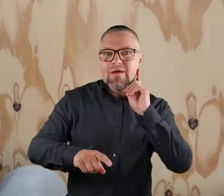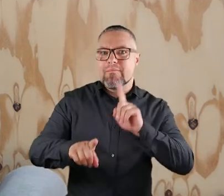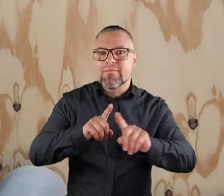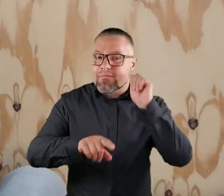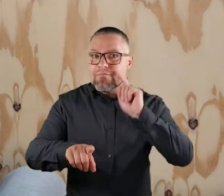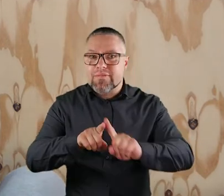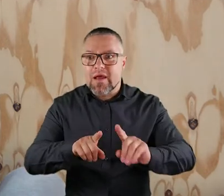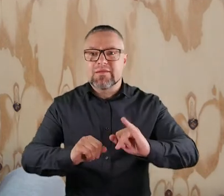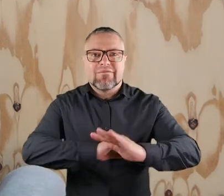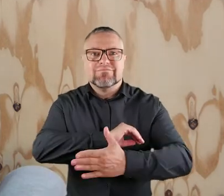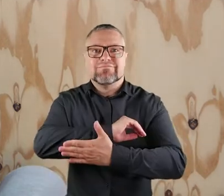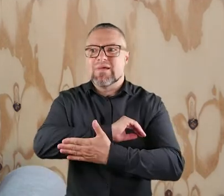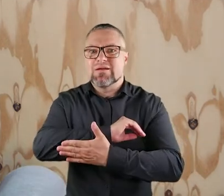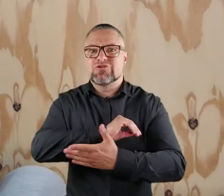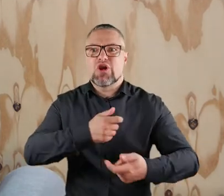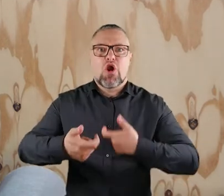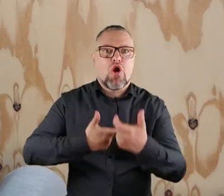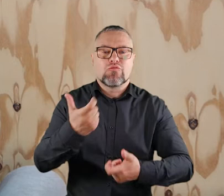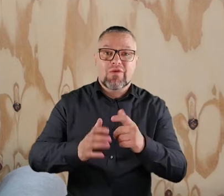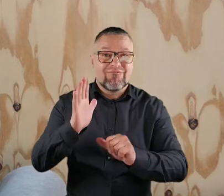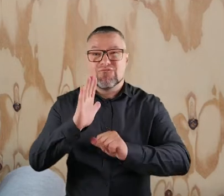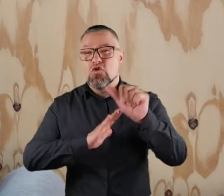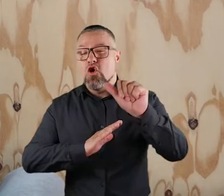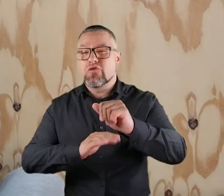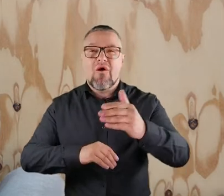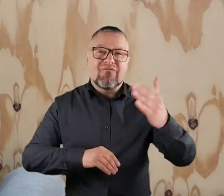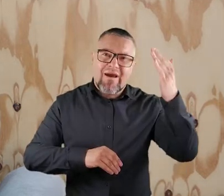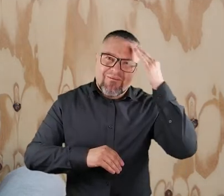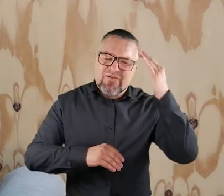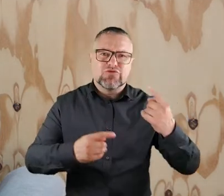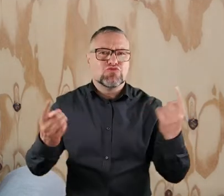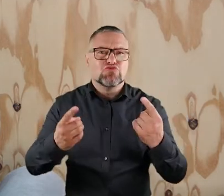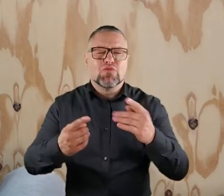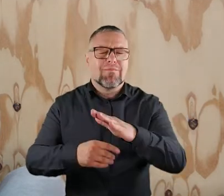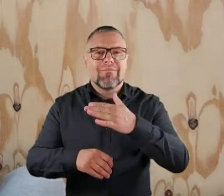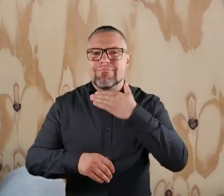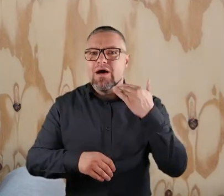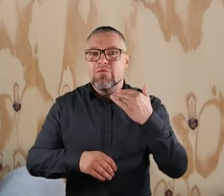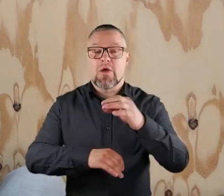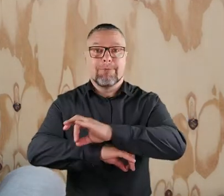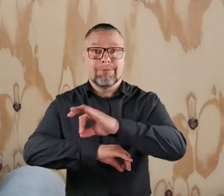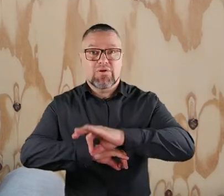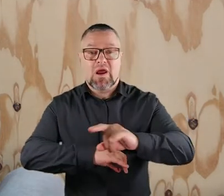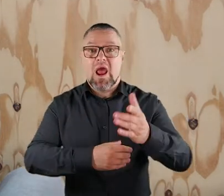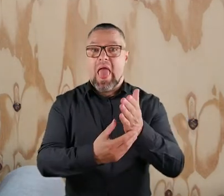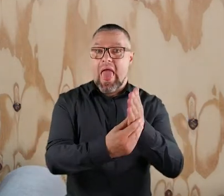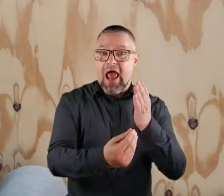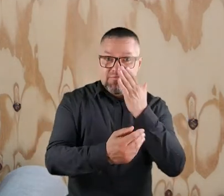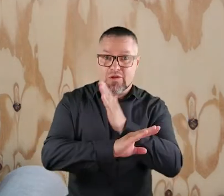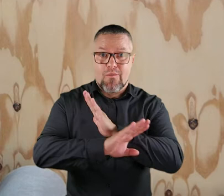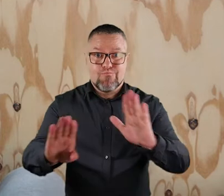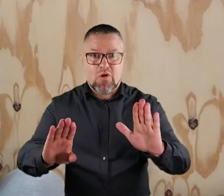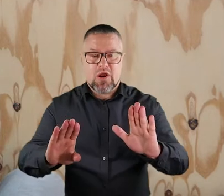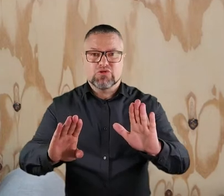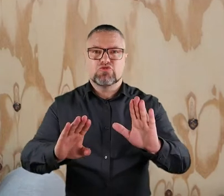budować systemy wsparcia. Jest to bardzo wyjątkowa baza wiedzy, ponieważ ten projekt oprócz eksperta, który